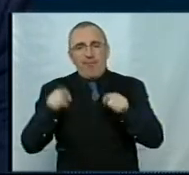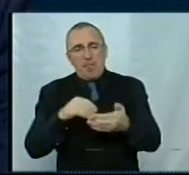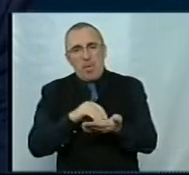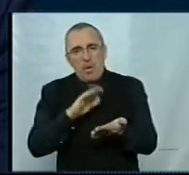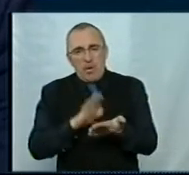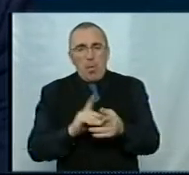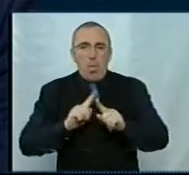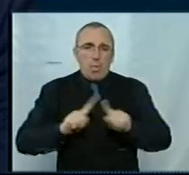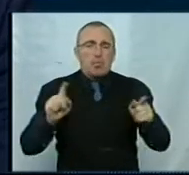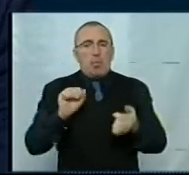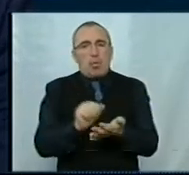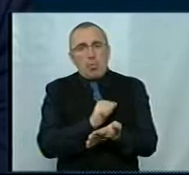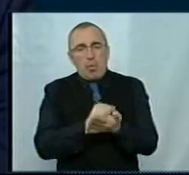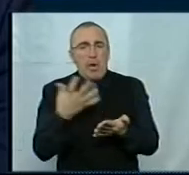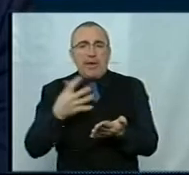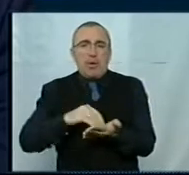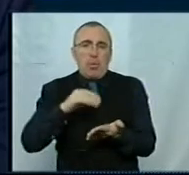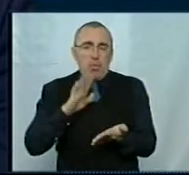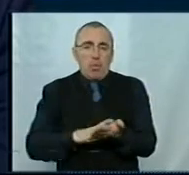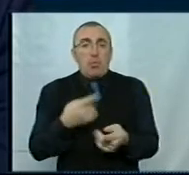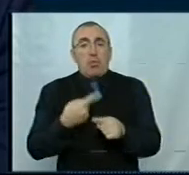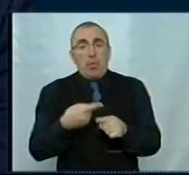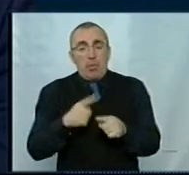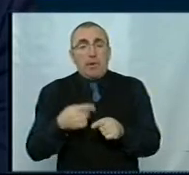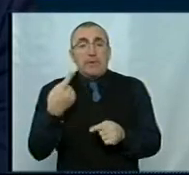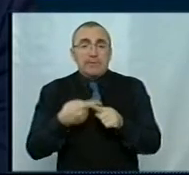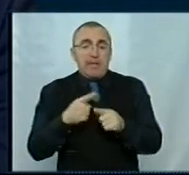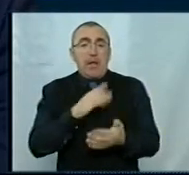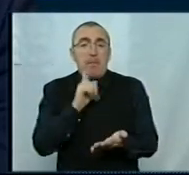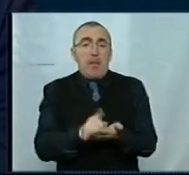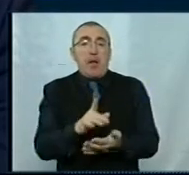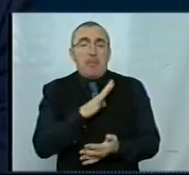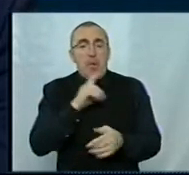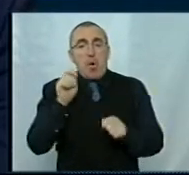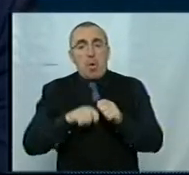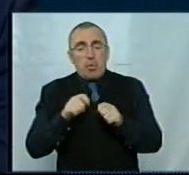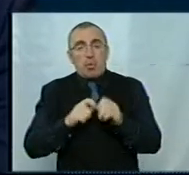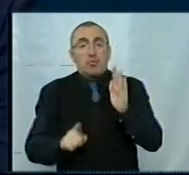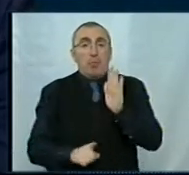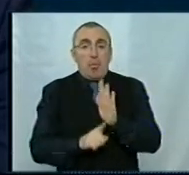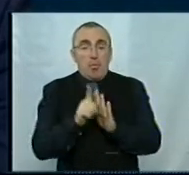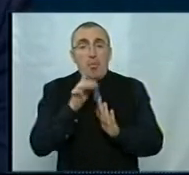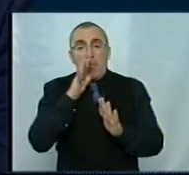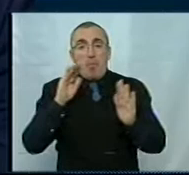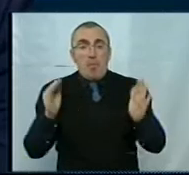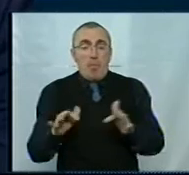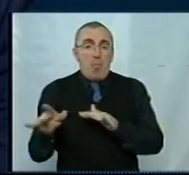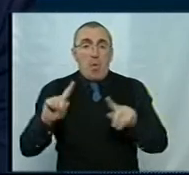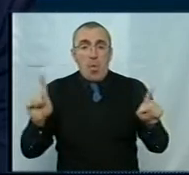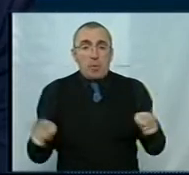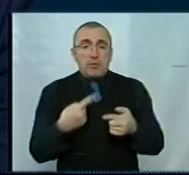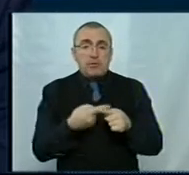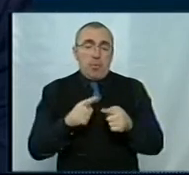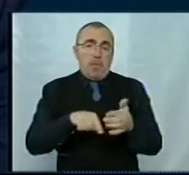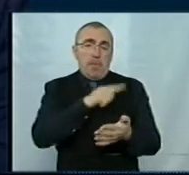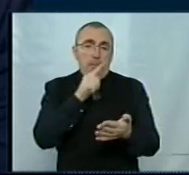особливості документів, які реєструються. Тому це має бути контрольовано з початку, з моменту організації цього питання.